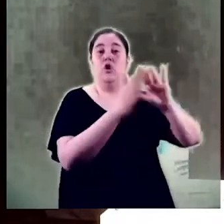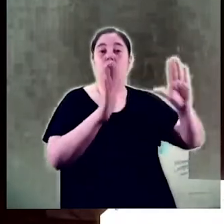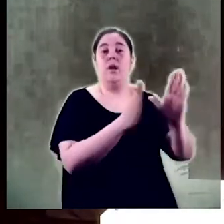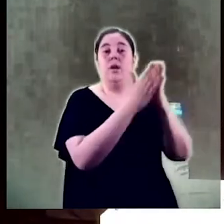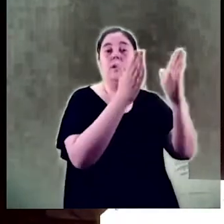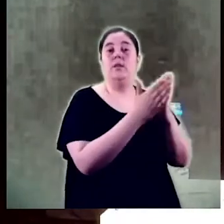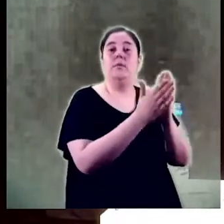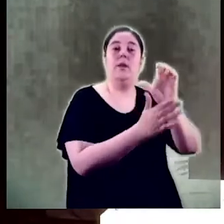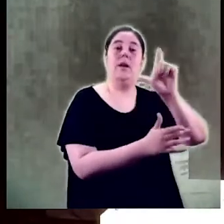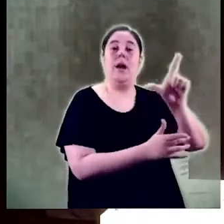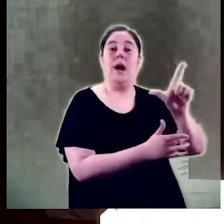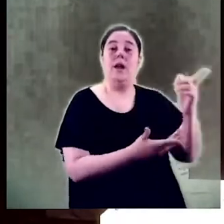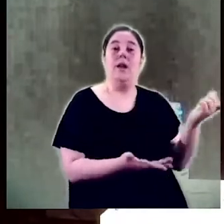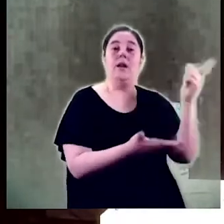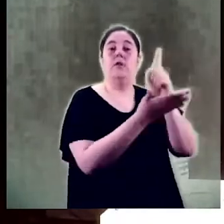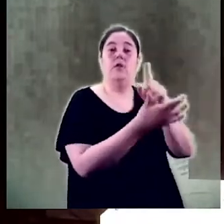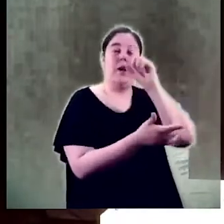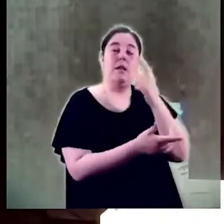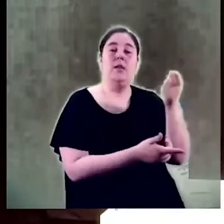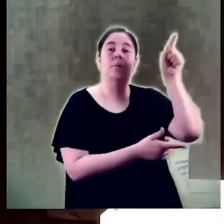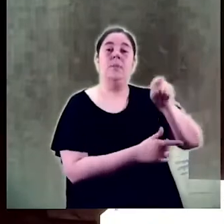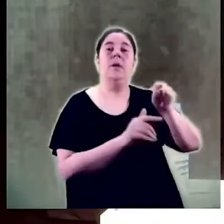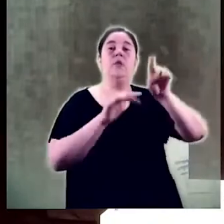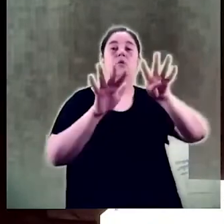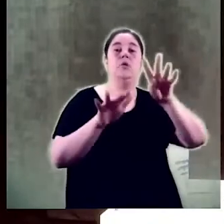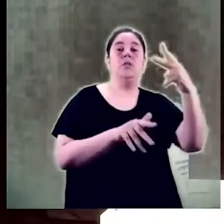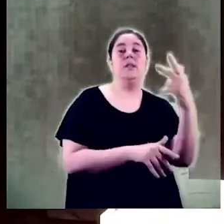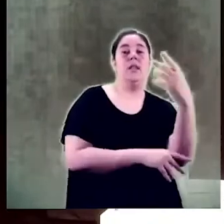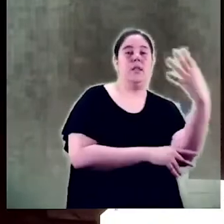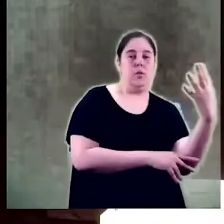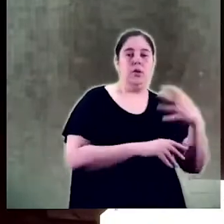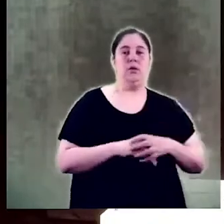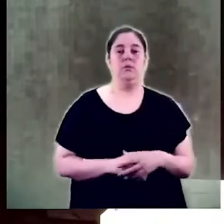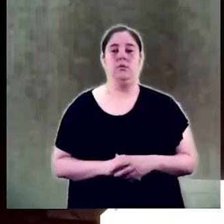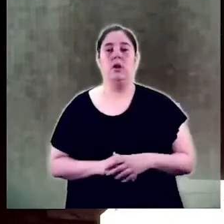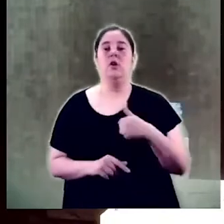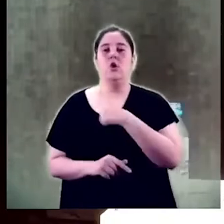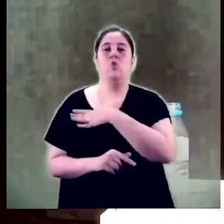publicat el poemari El retorn el 1934